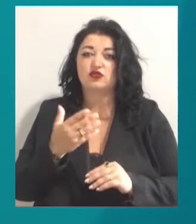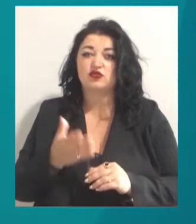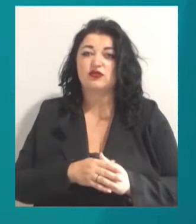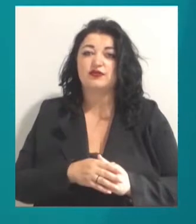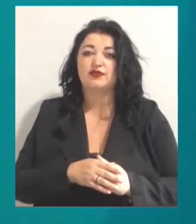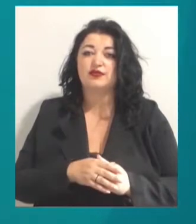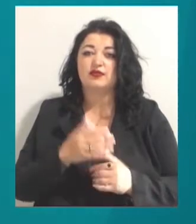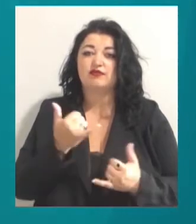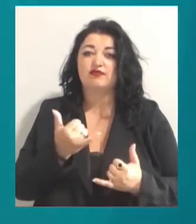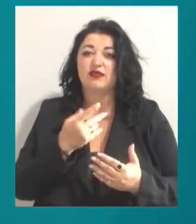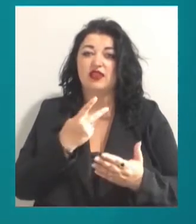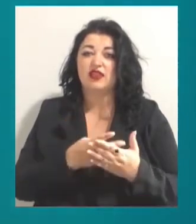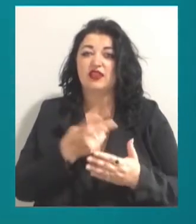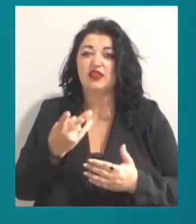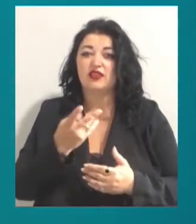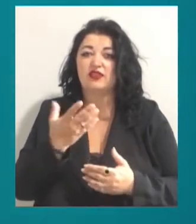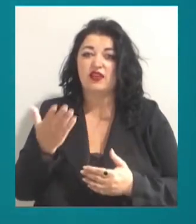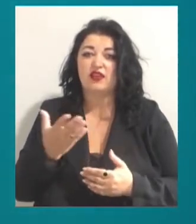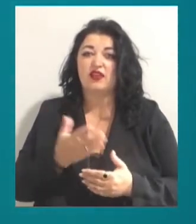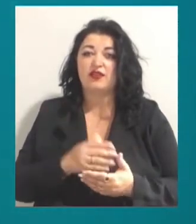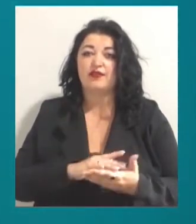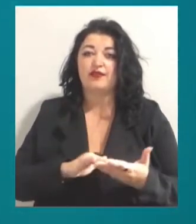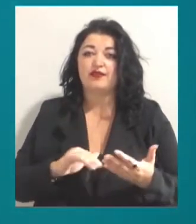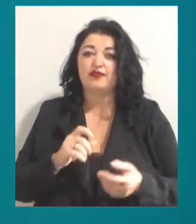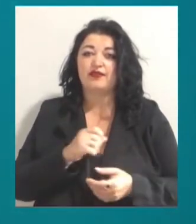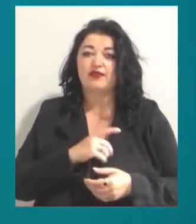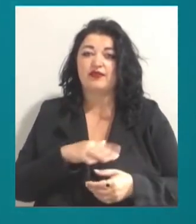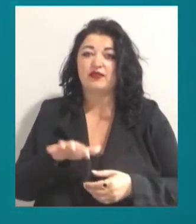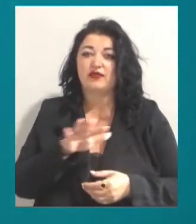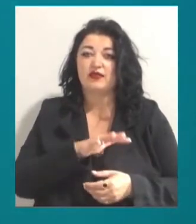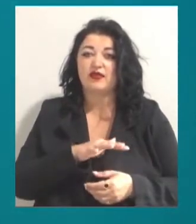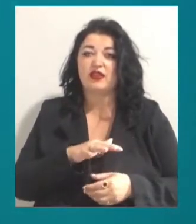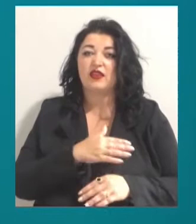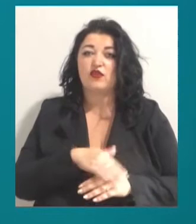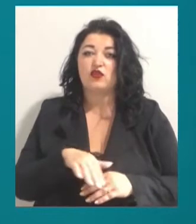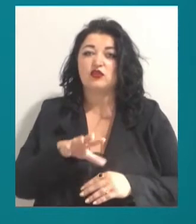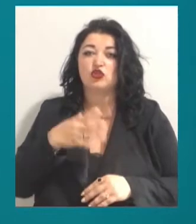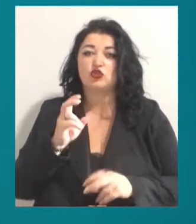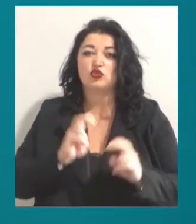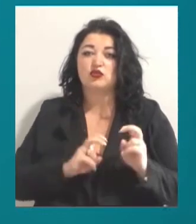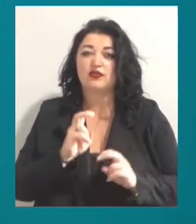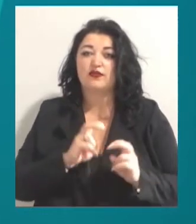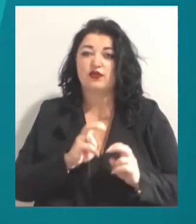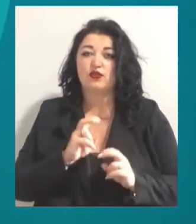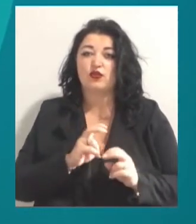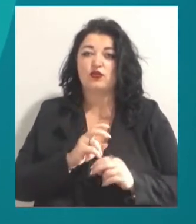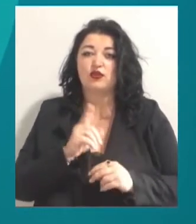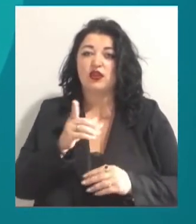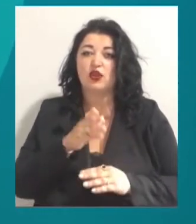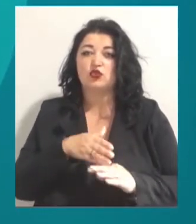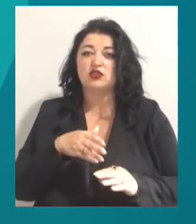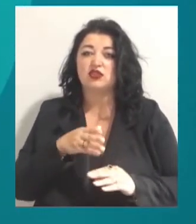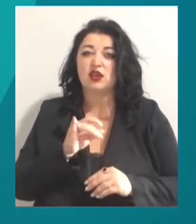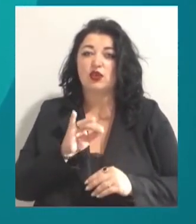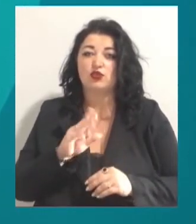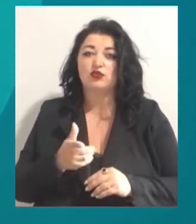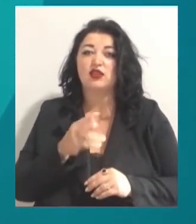устілок триває у вопнярці. А в Одесі, на вулиці Дальницькій, на території колишнього заводу Кінап, їх розрізають. Як